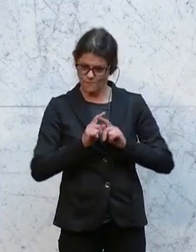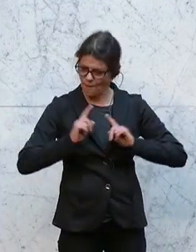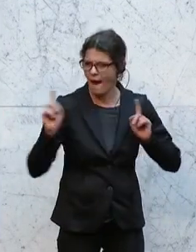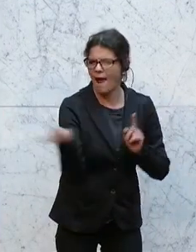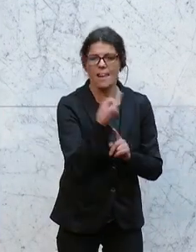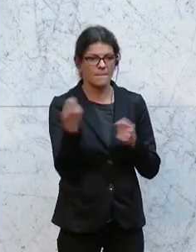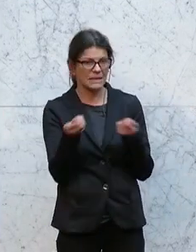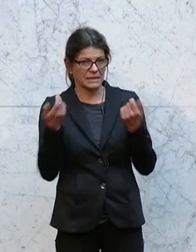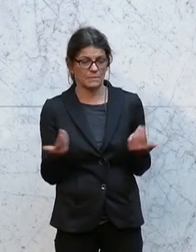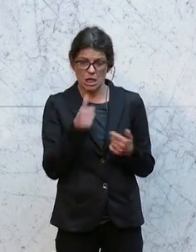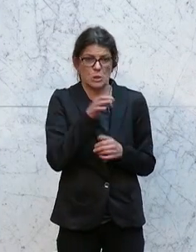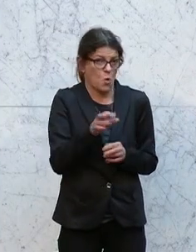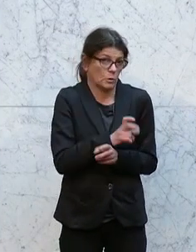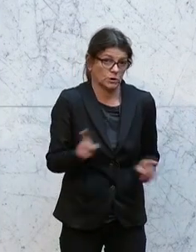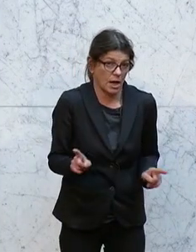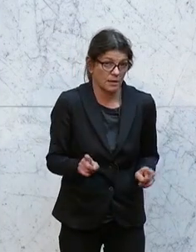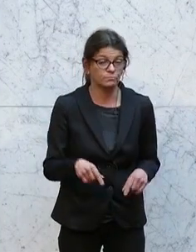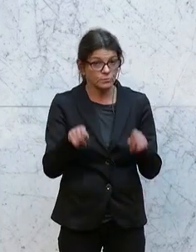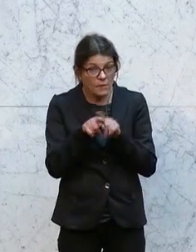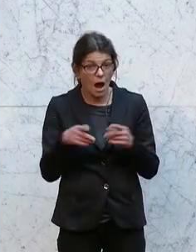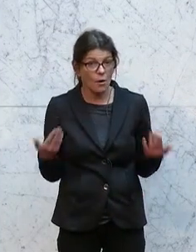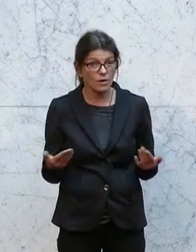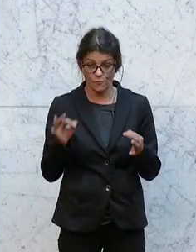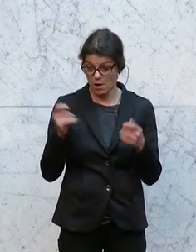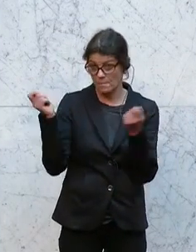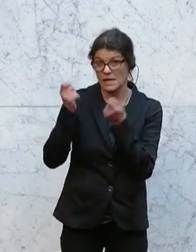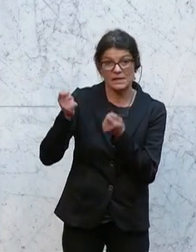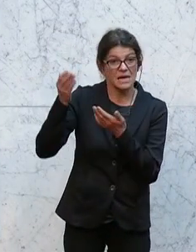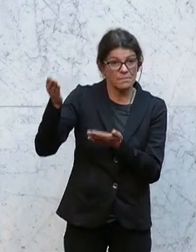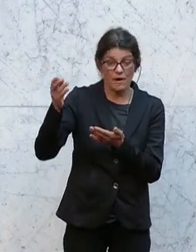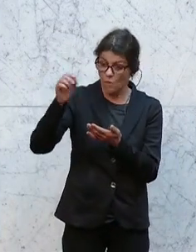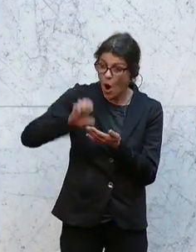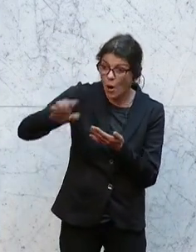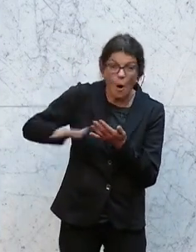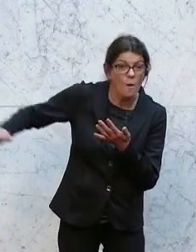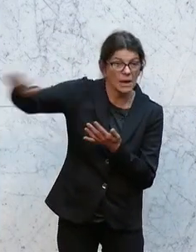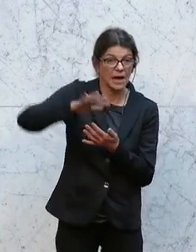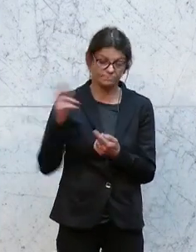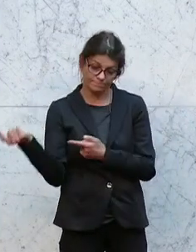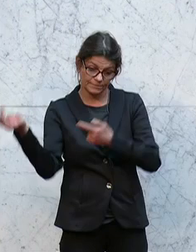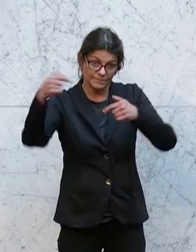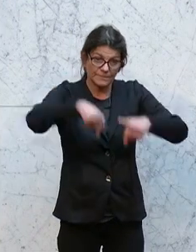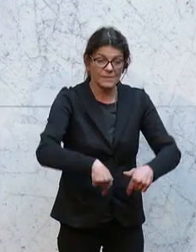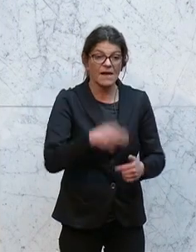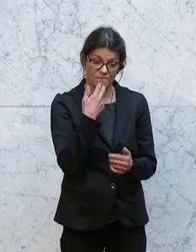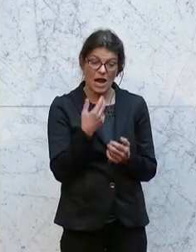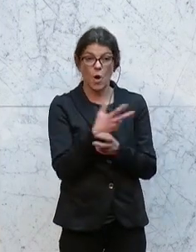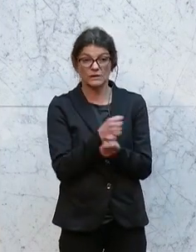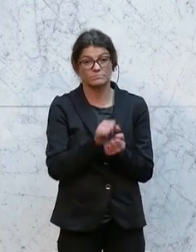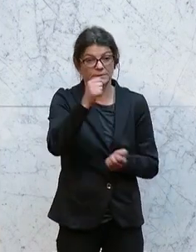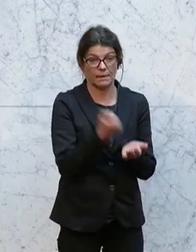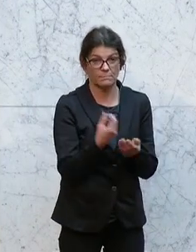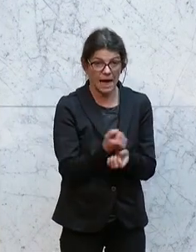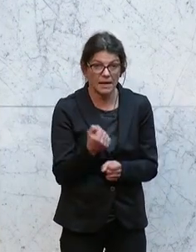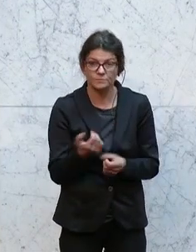Betriebe, nicht nur in Österreich, sondern auch für Betriebe europaweit, hier in Österreich sich zertifizieren zu lassen.